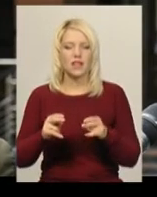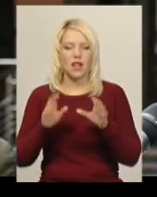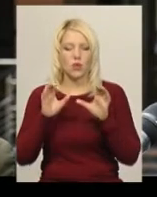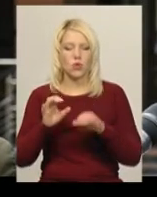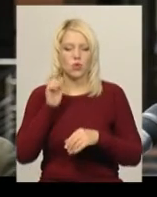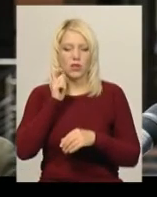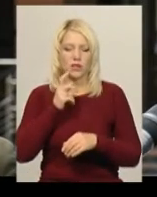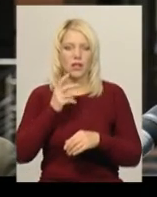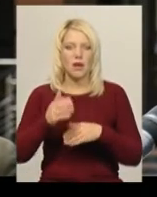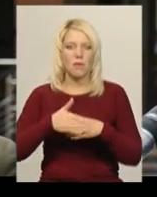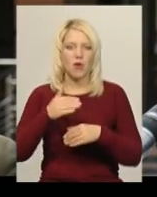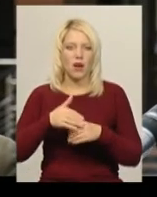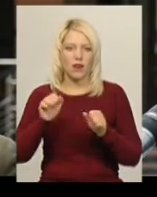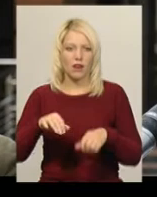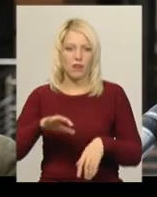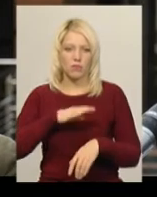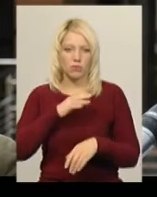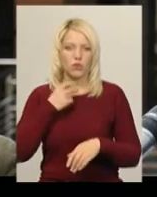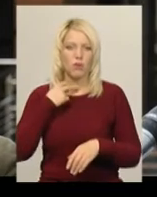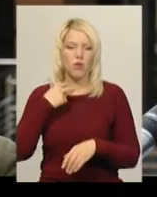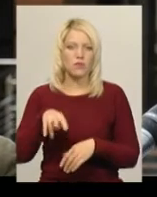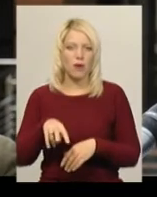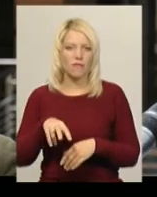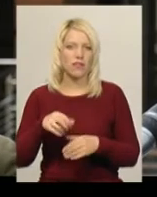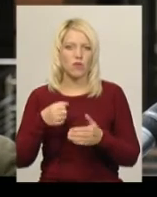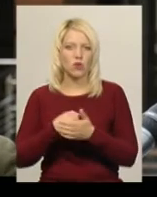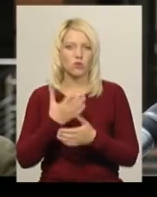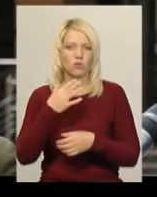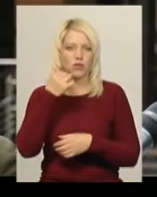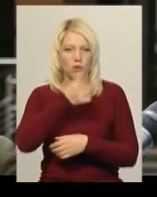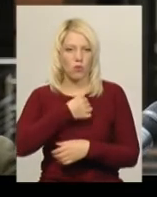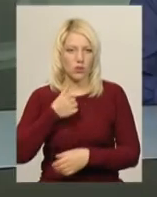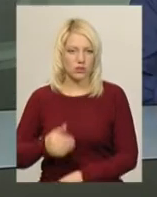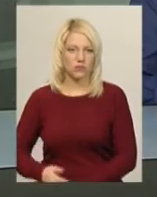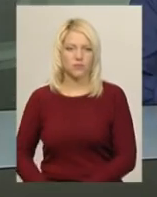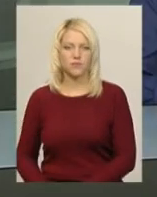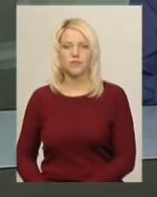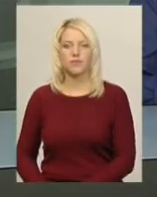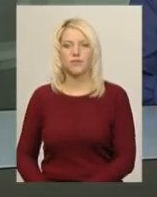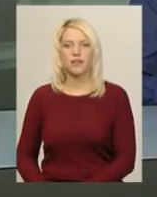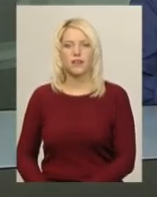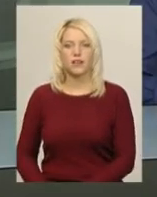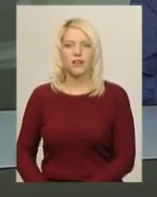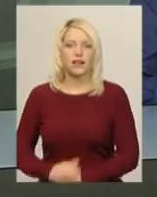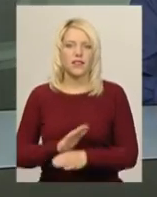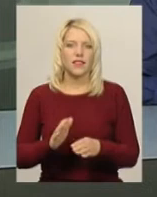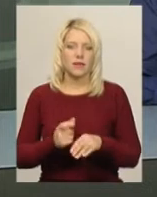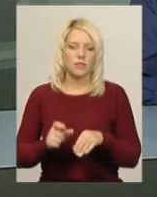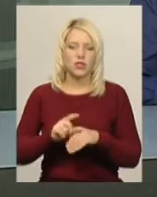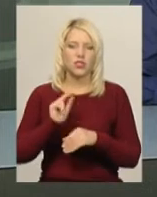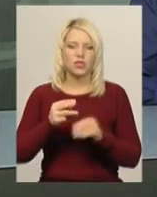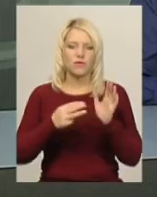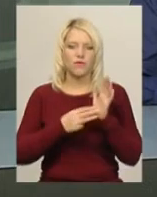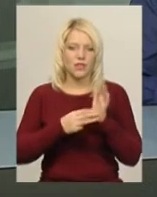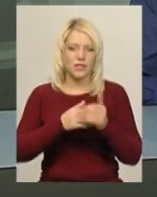передбачає покарання у вигляді позбавлення волі на срок до 5 років. Не вище 8 градусів